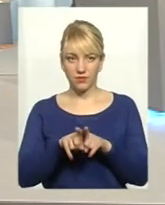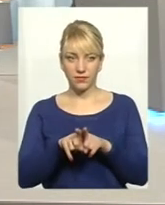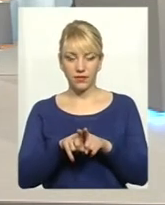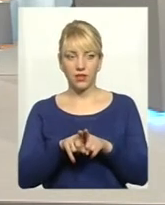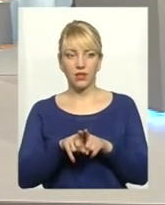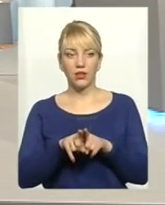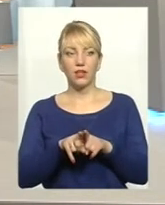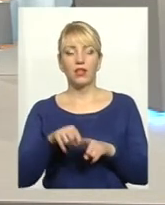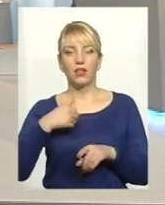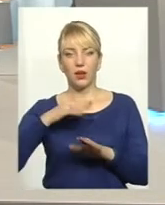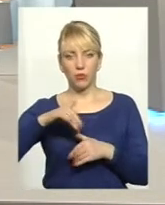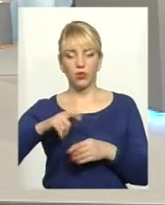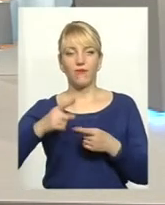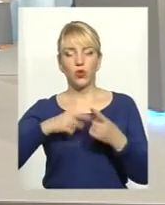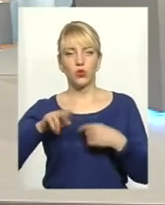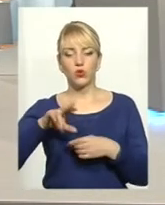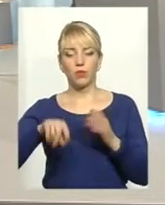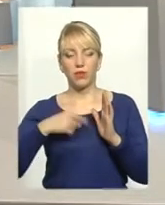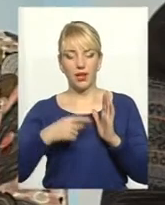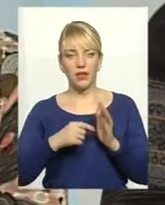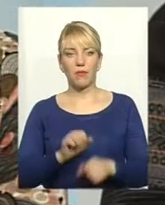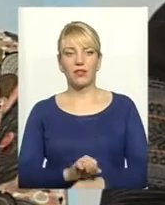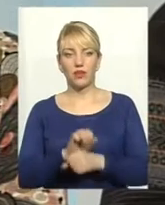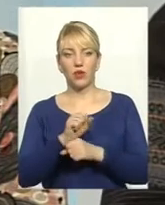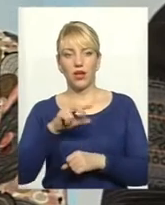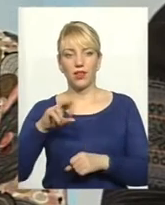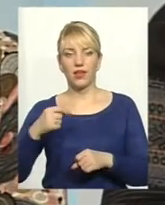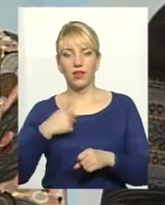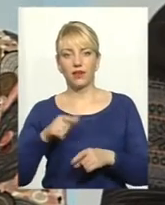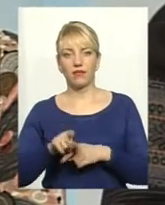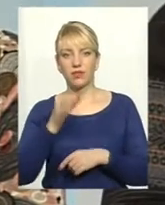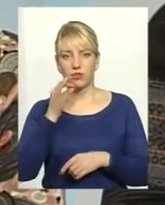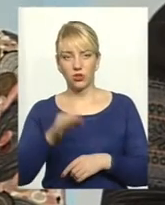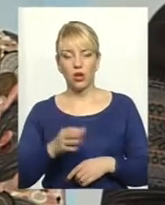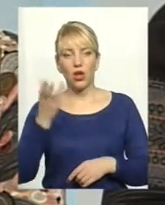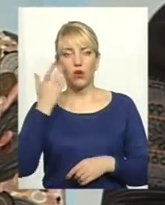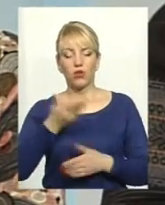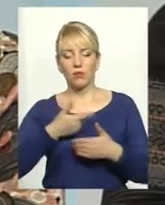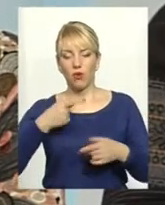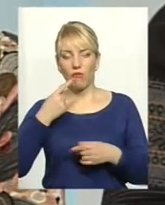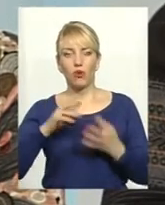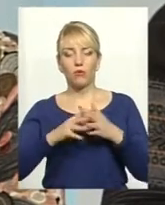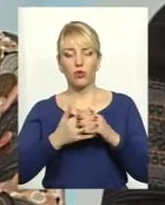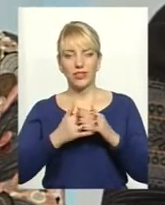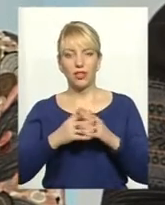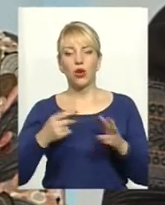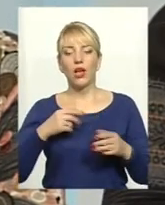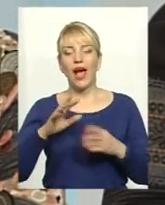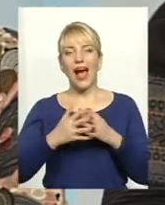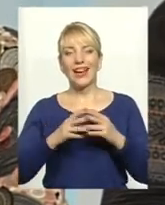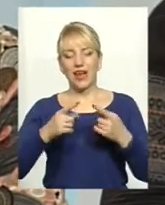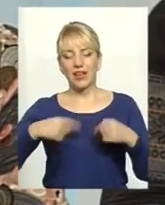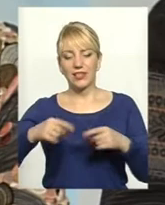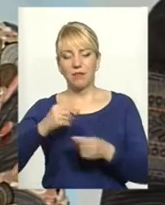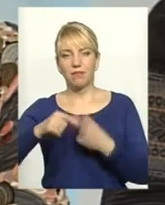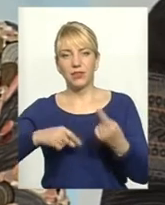Я потім вернувся до питання Майдану, але зараз кажу, коли ми говоримо про село, про аграрний бізнес, ми повинні розуміти не